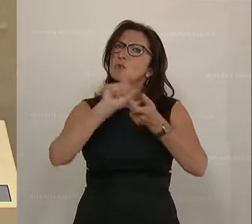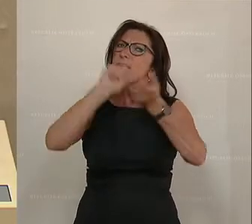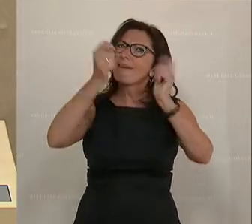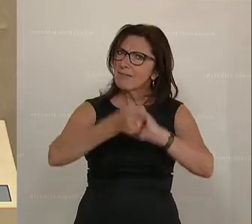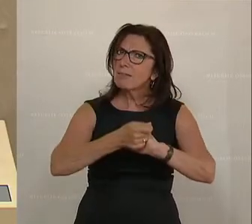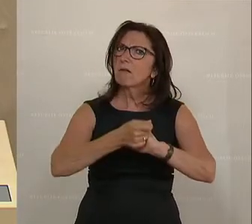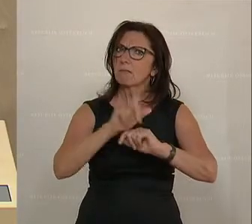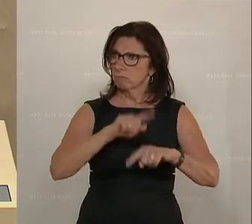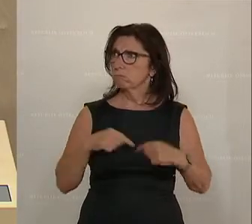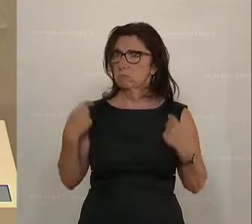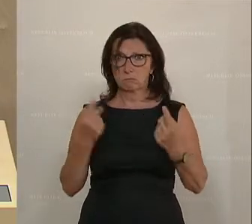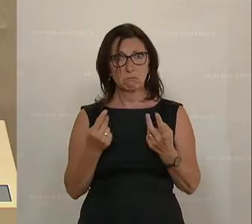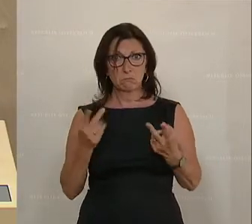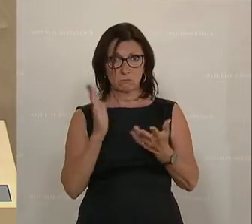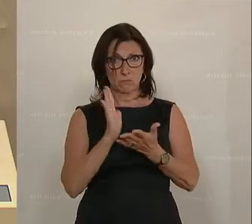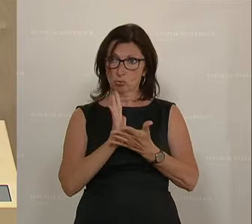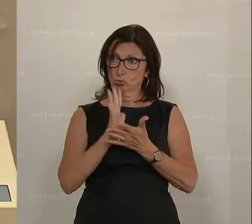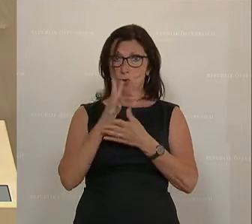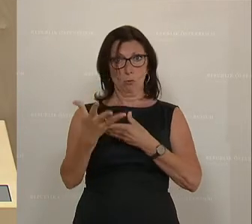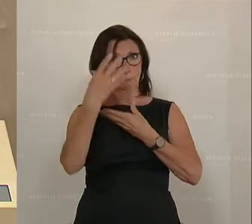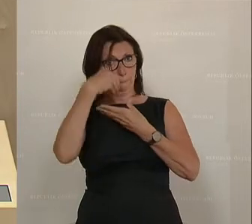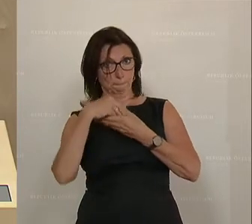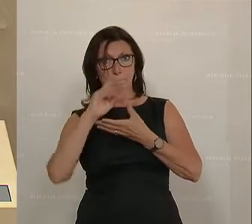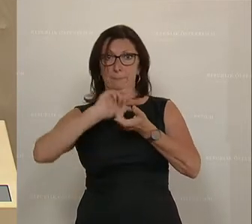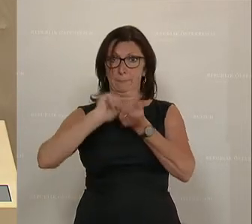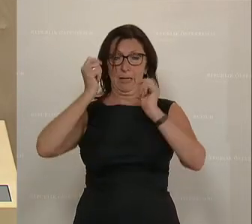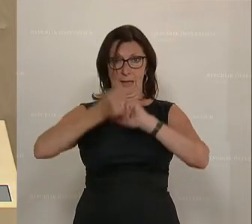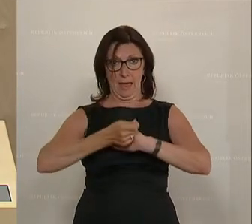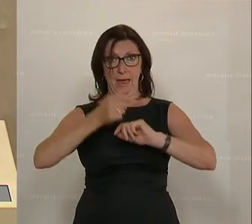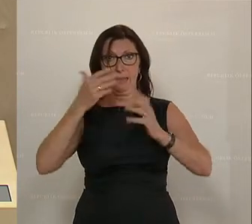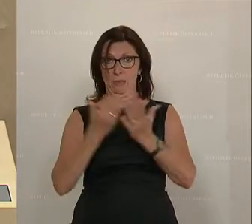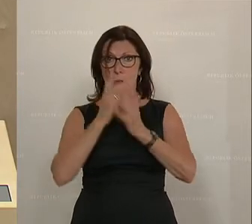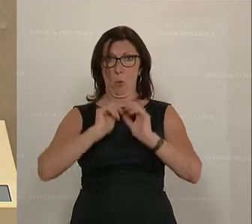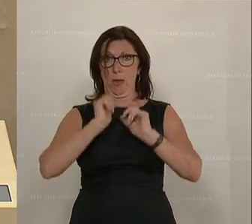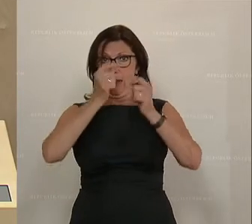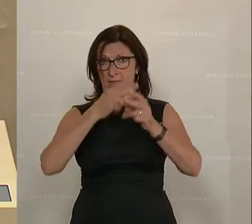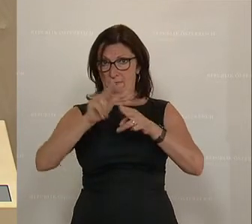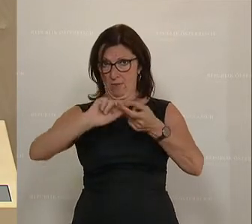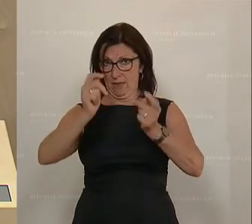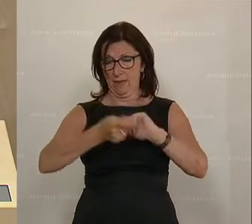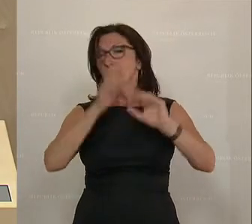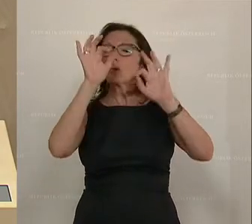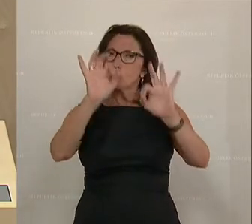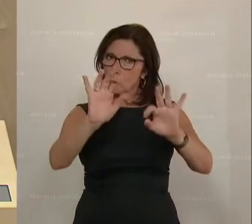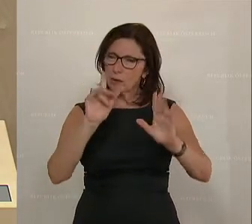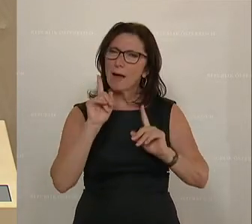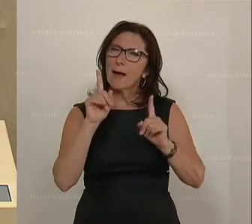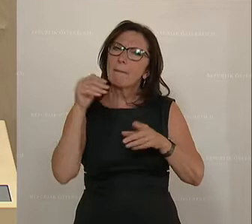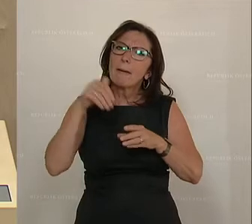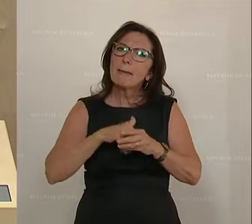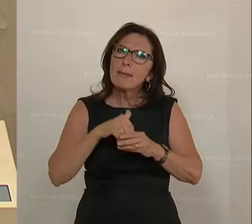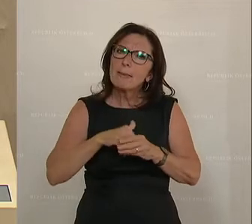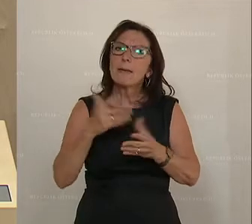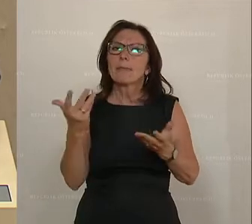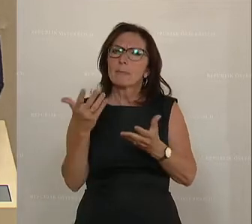sind wir auch eingegangen. Die sind im Abänderungsantrag auch eingearbeitet worden und das ist auch gut so. Inhaltlich möchte ich aber schon auch noch auf ein